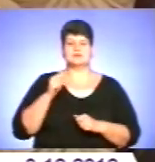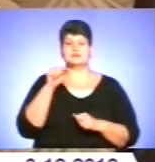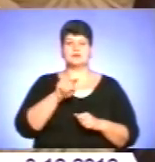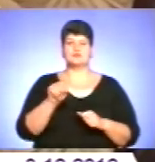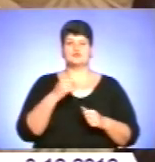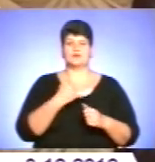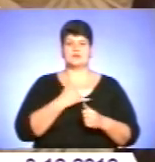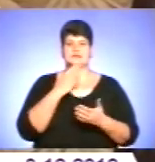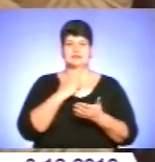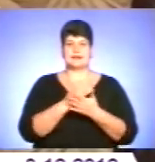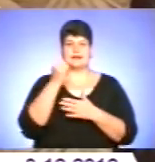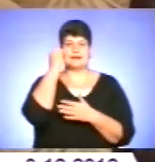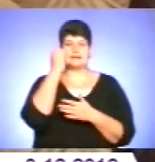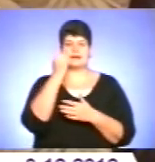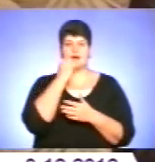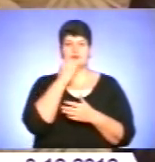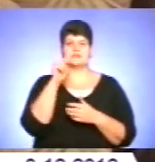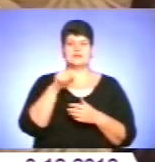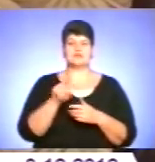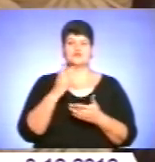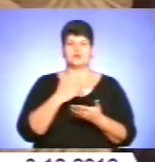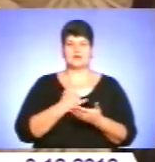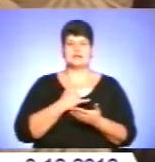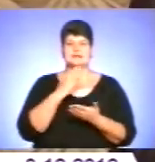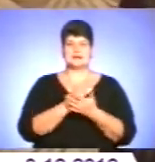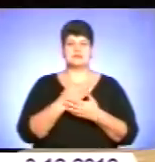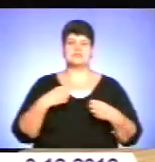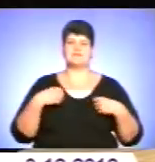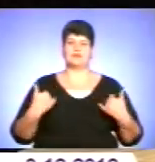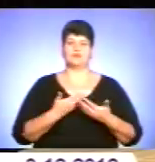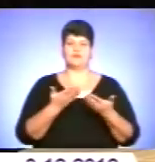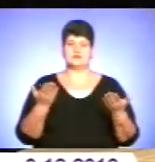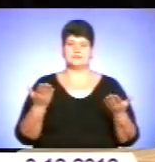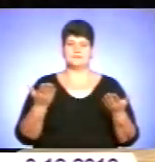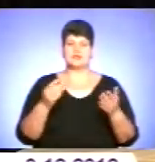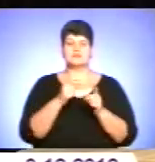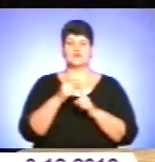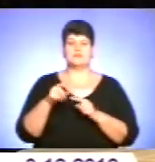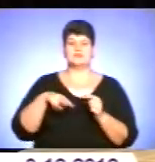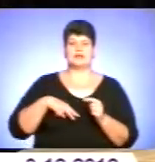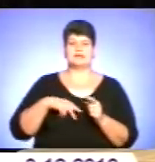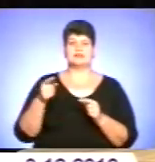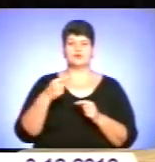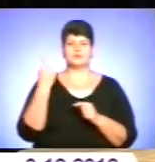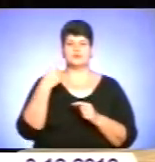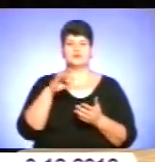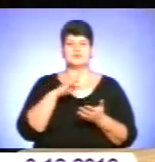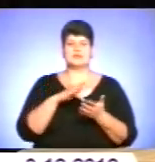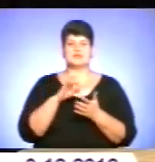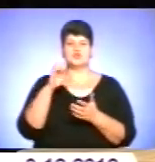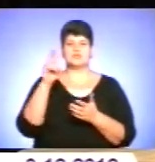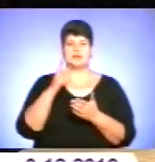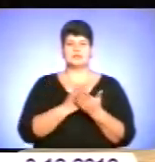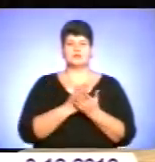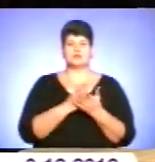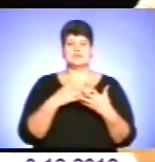такі в нас є. Дякую вам за те, що ви в нас такі є і свята у вас. За словами директора Тернопільського обласного центру соціальних служб для